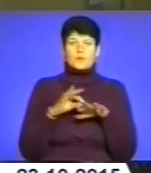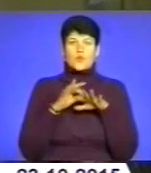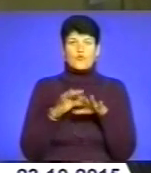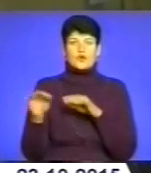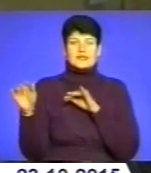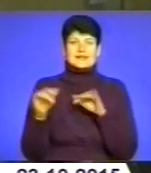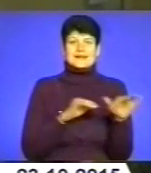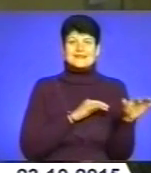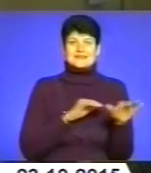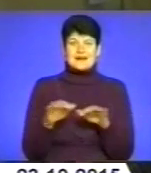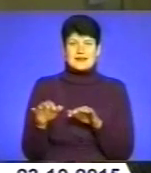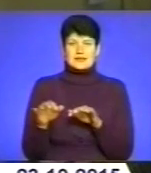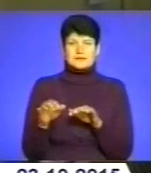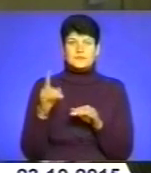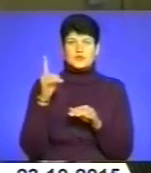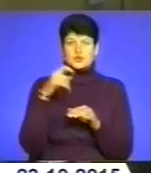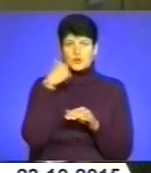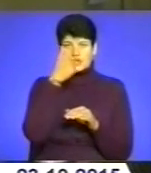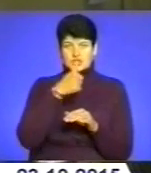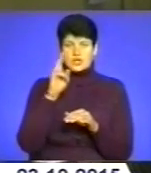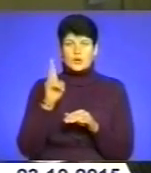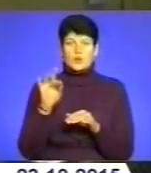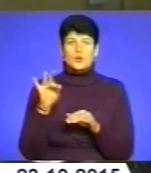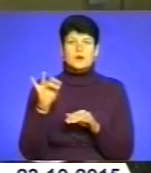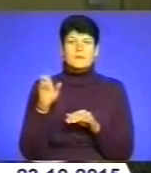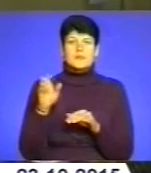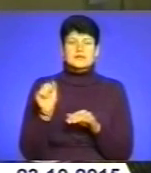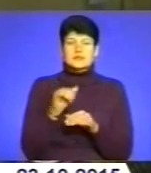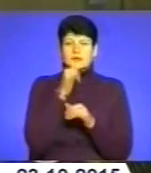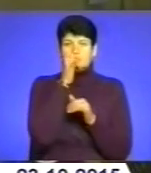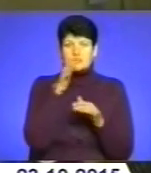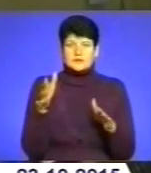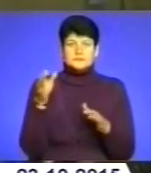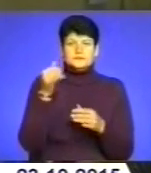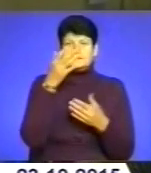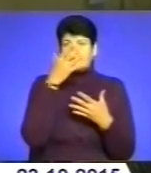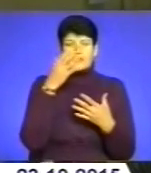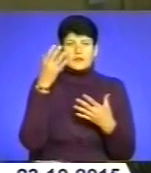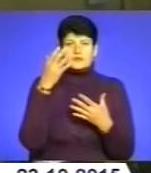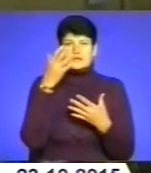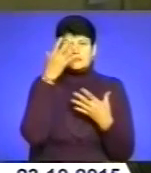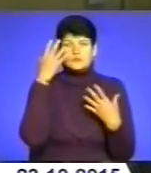100-річчя Курбаса. Неможливо не загадати і Михайла Форгеля, бо його